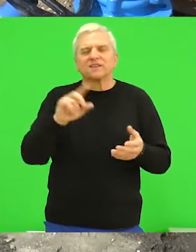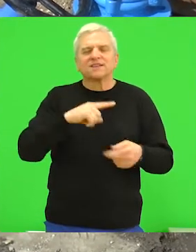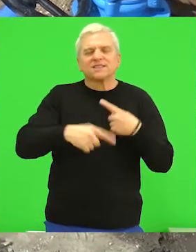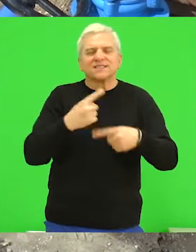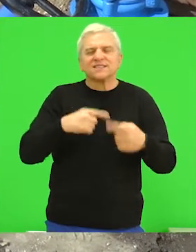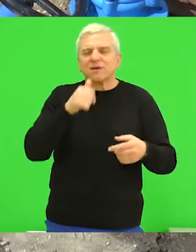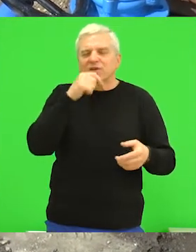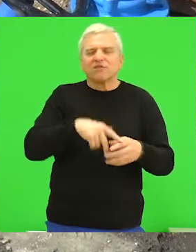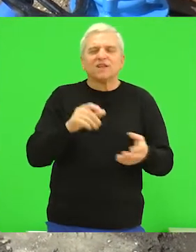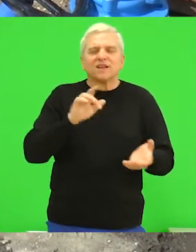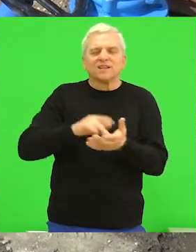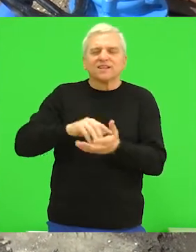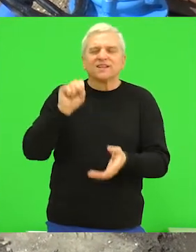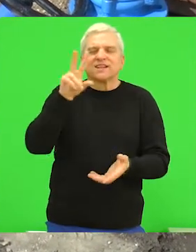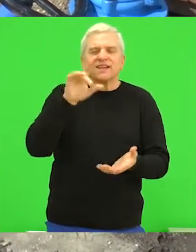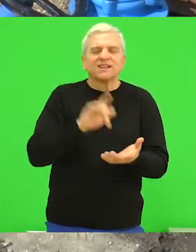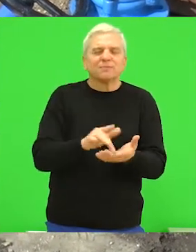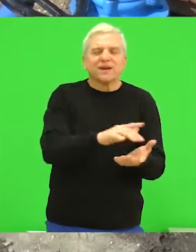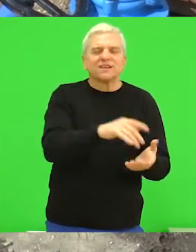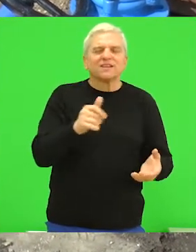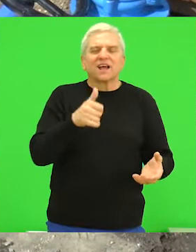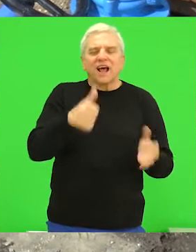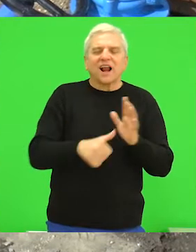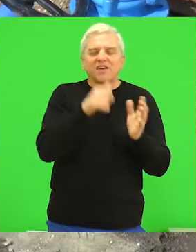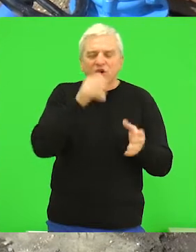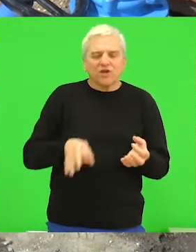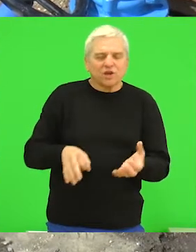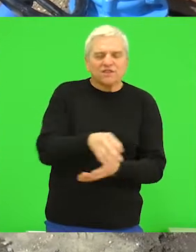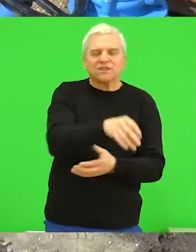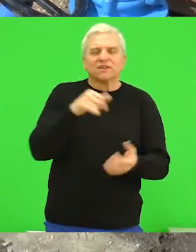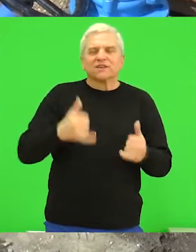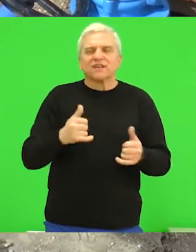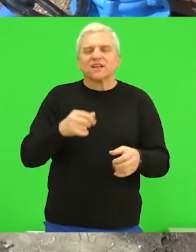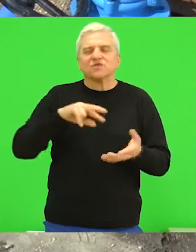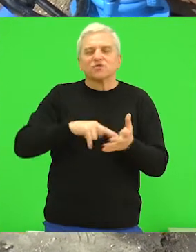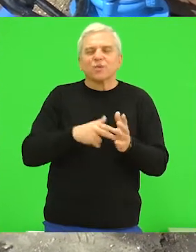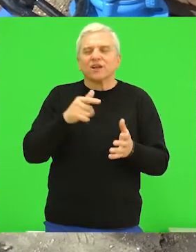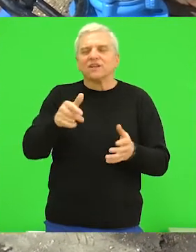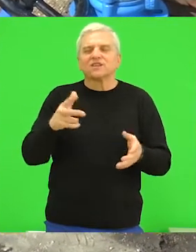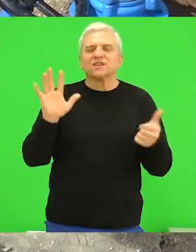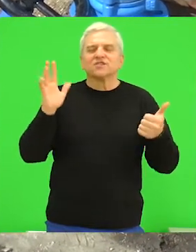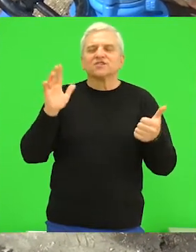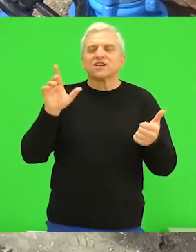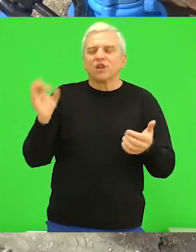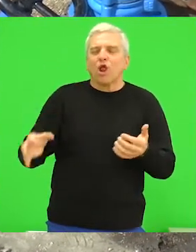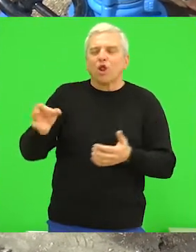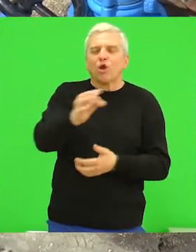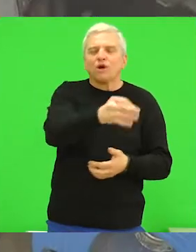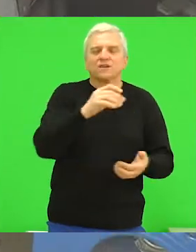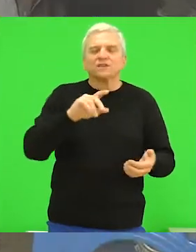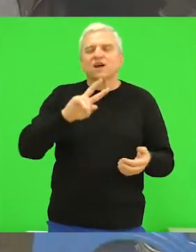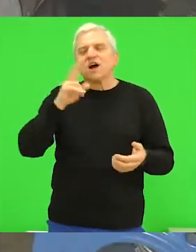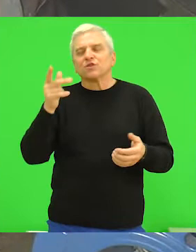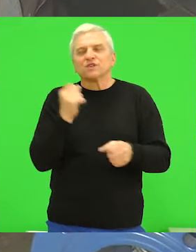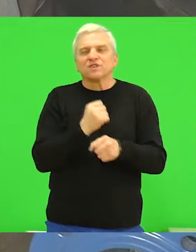delova u ukupno 13 šahtova na magistralnom cevovodu. Za danas u radovi planirani na šest lokacija,